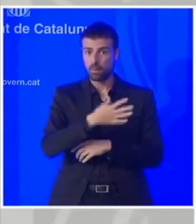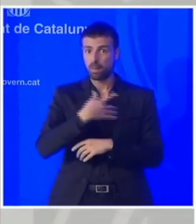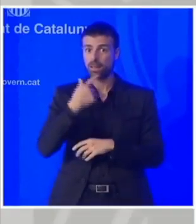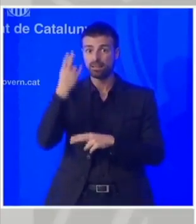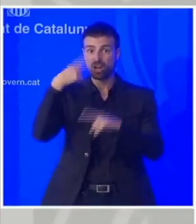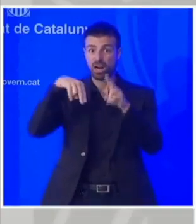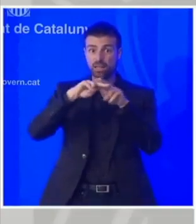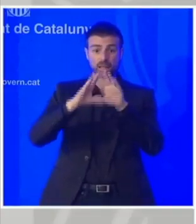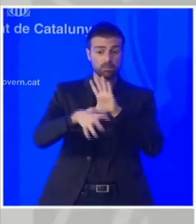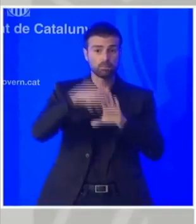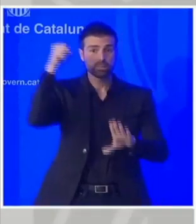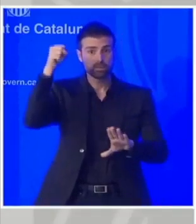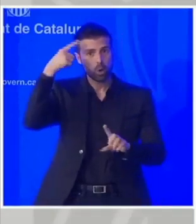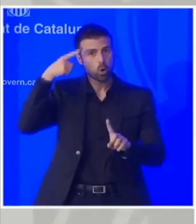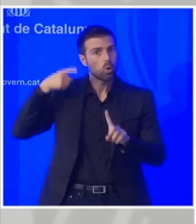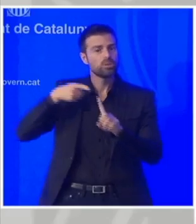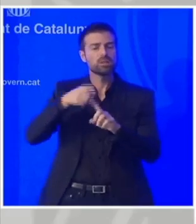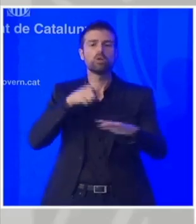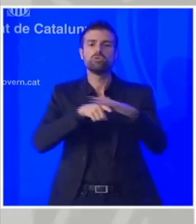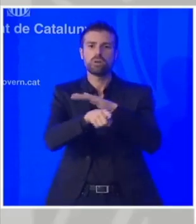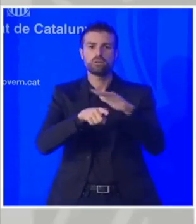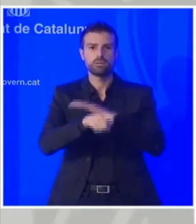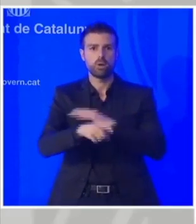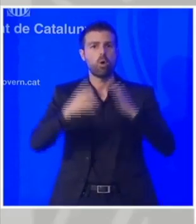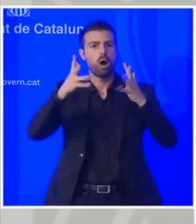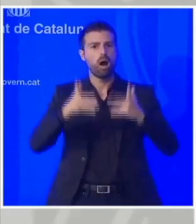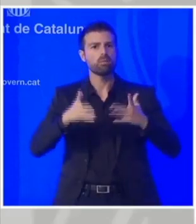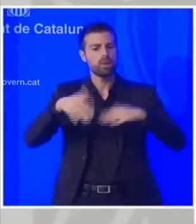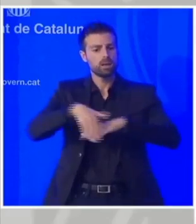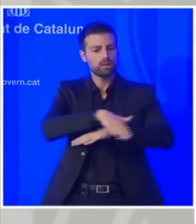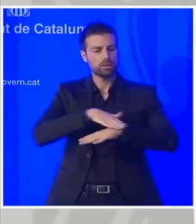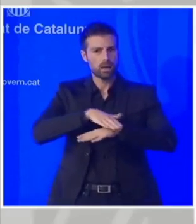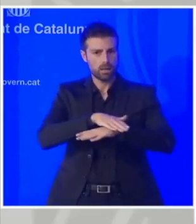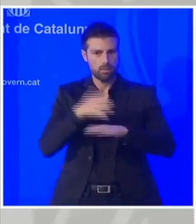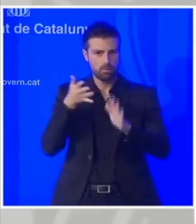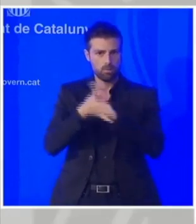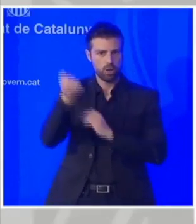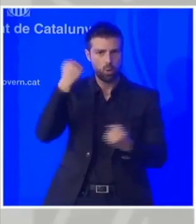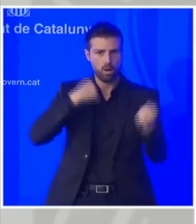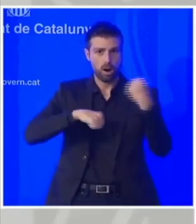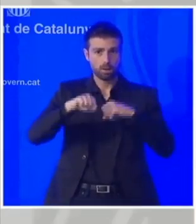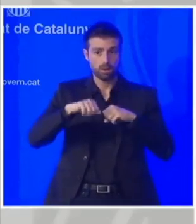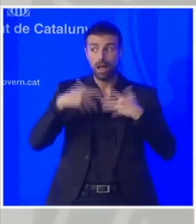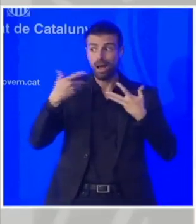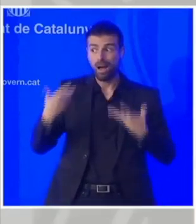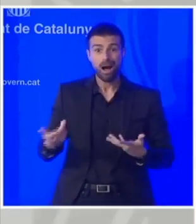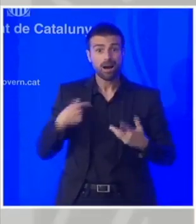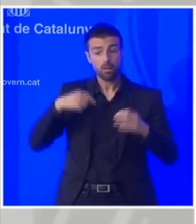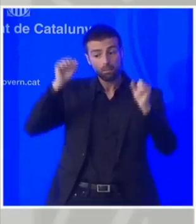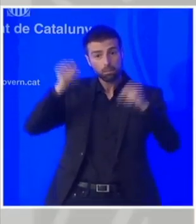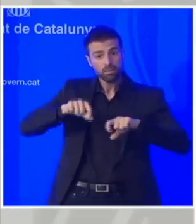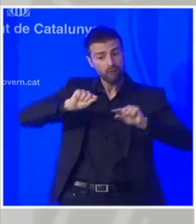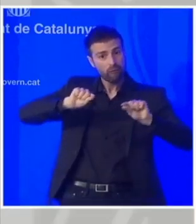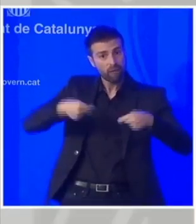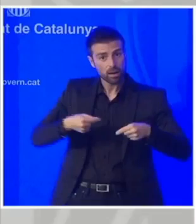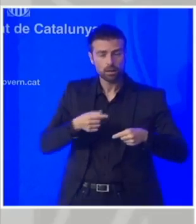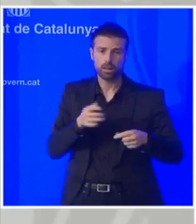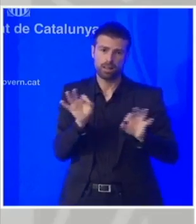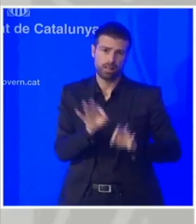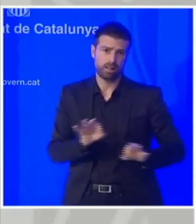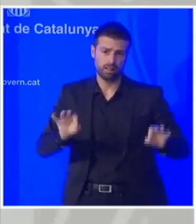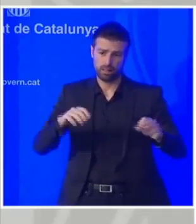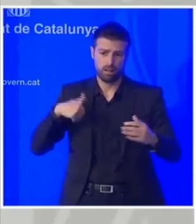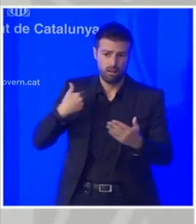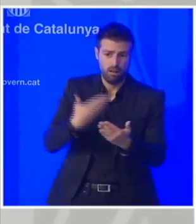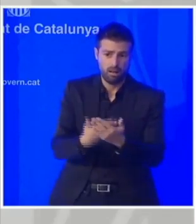Generalitat per la gestió administrativa que es feia d'aquests actes. A hores d'ara no hem firmat cap acord. Fa unes dies també